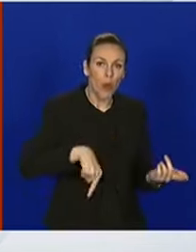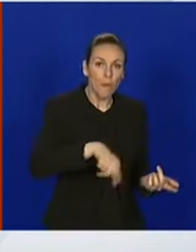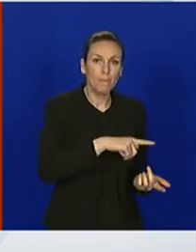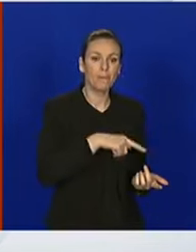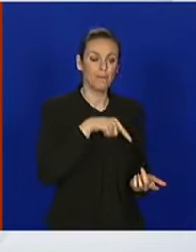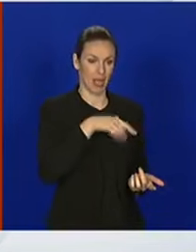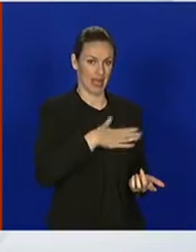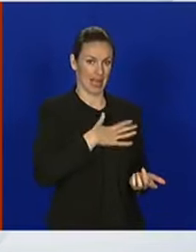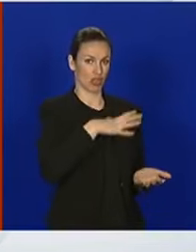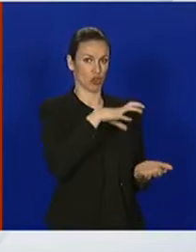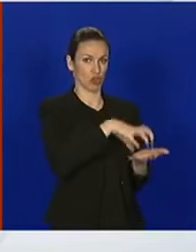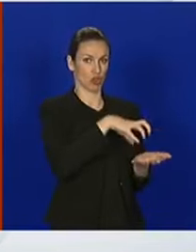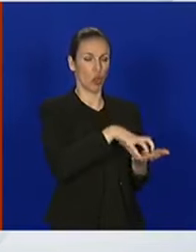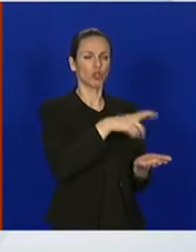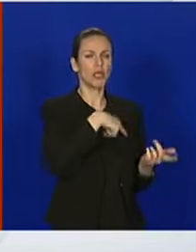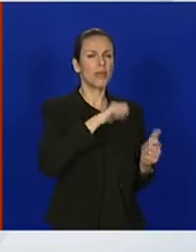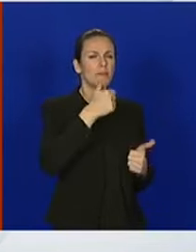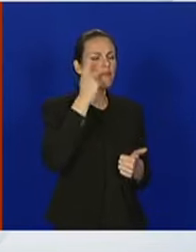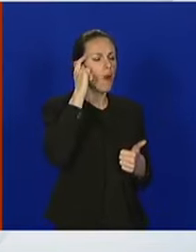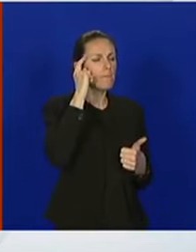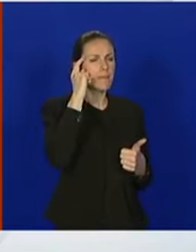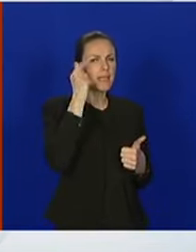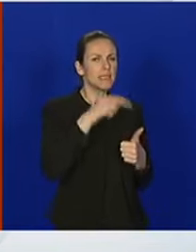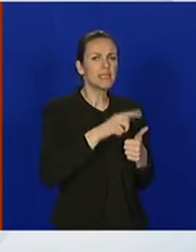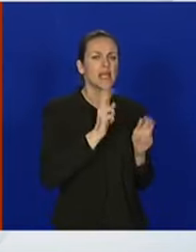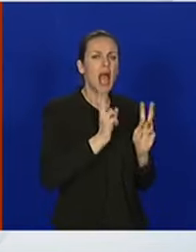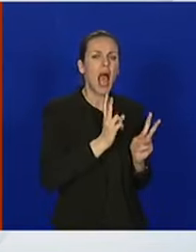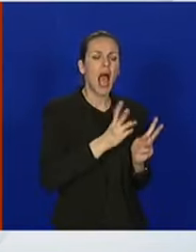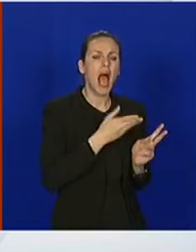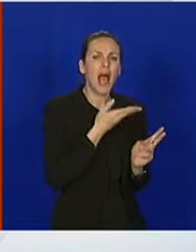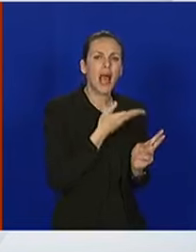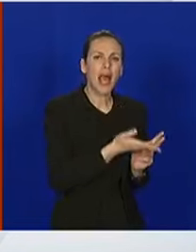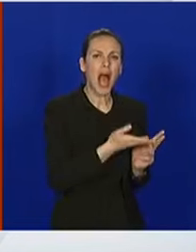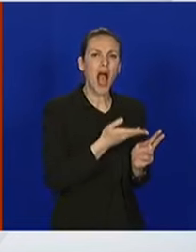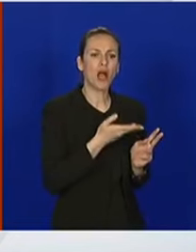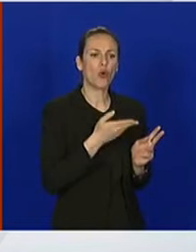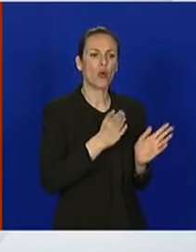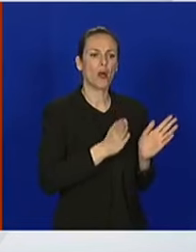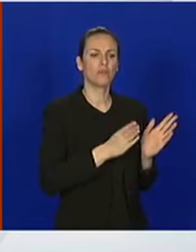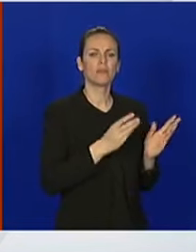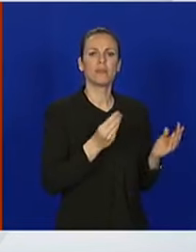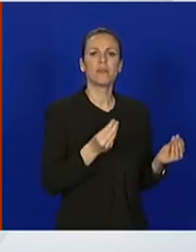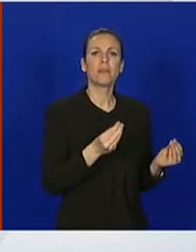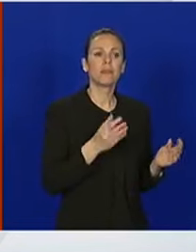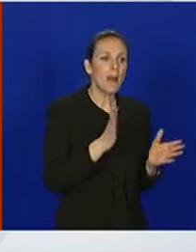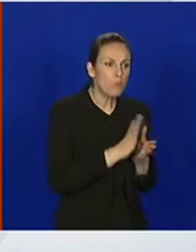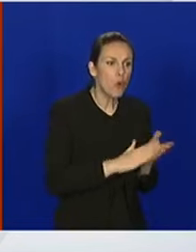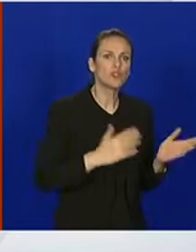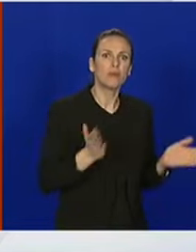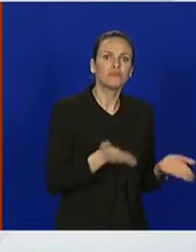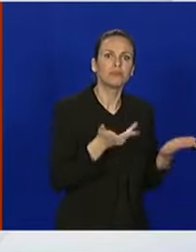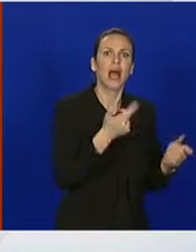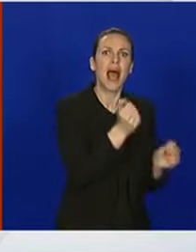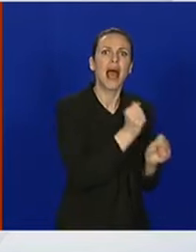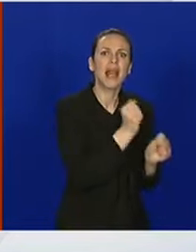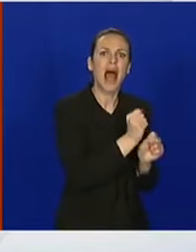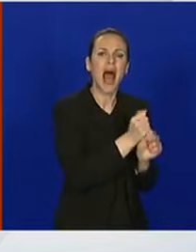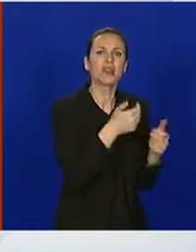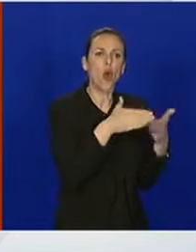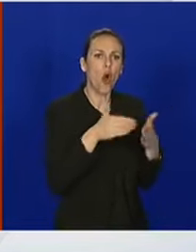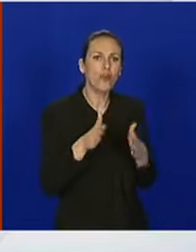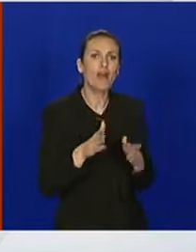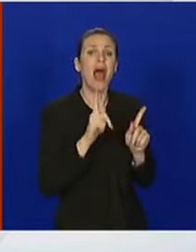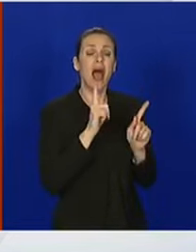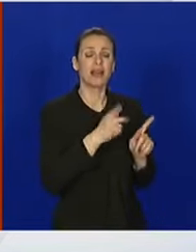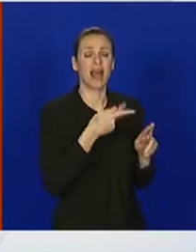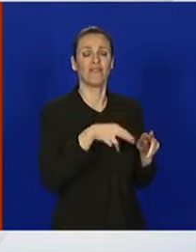ovaj stožer promišlja kako što više aktivnosti pokrenuti, kako najvećem